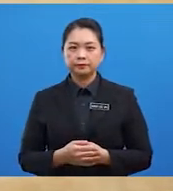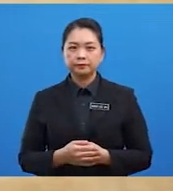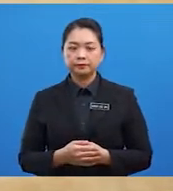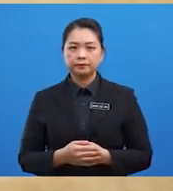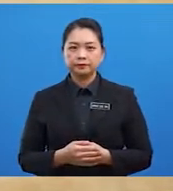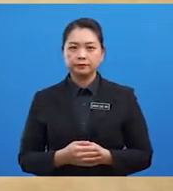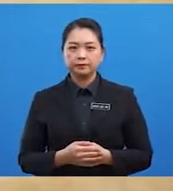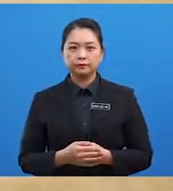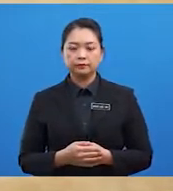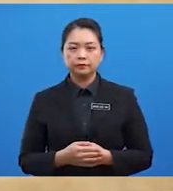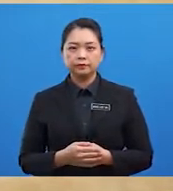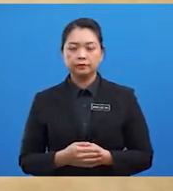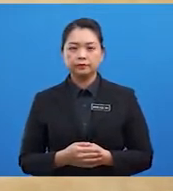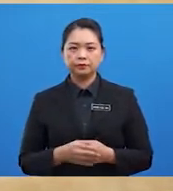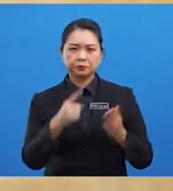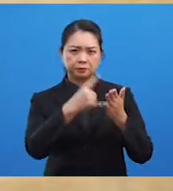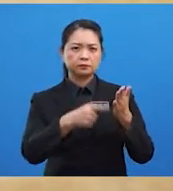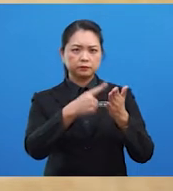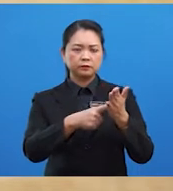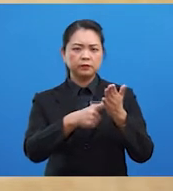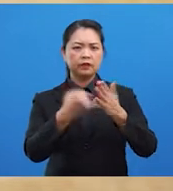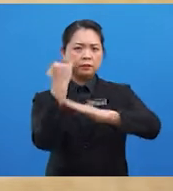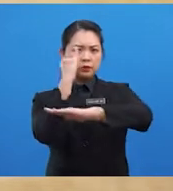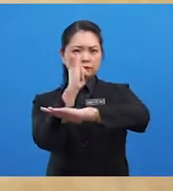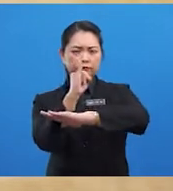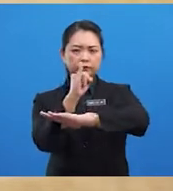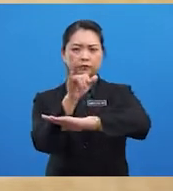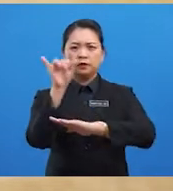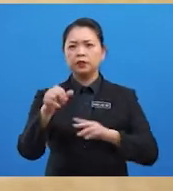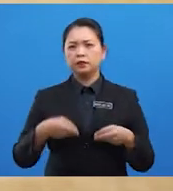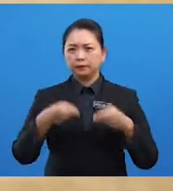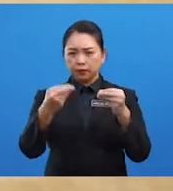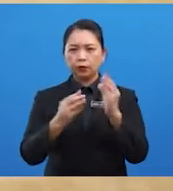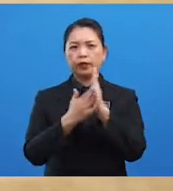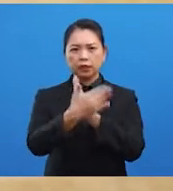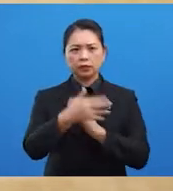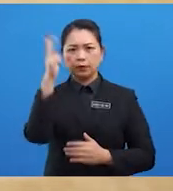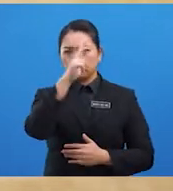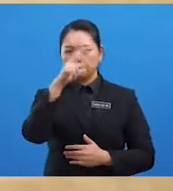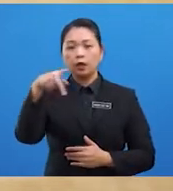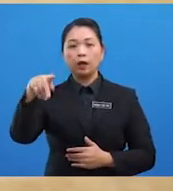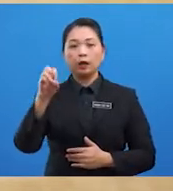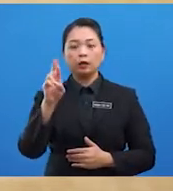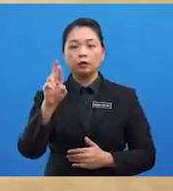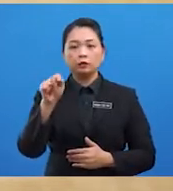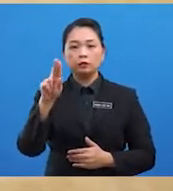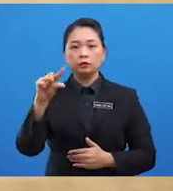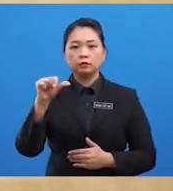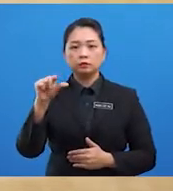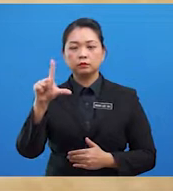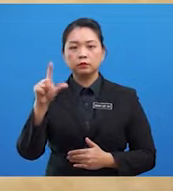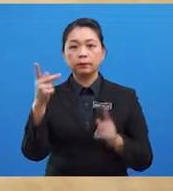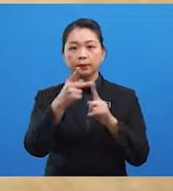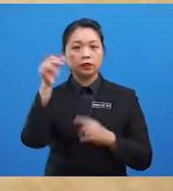keempat apakah pengiktirafan yang diberikan oleh kerajaan Portugal kepada Ibnu